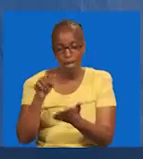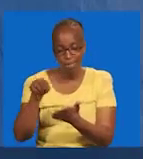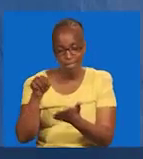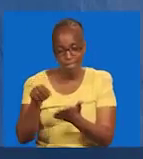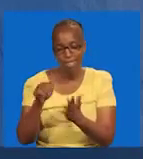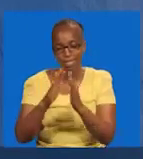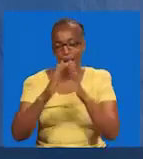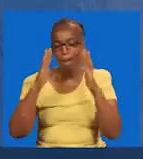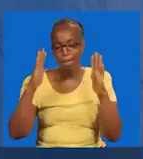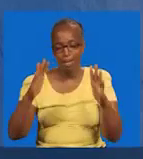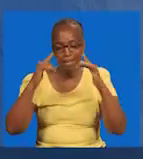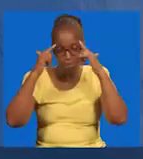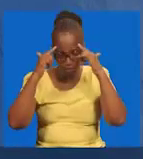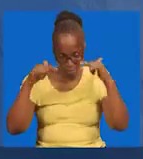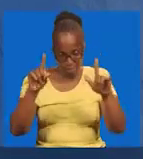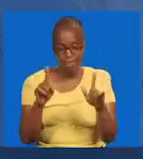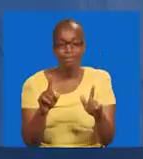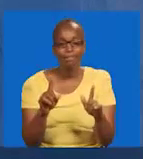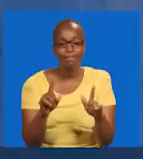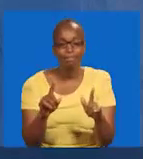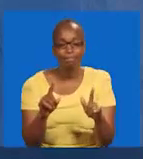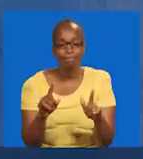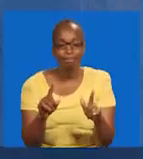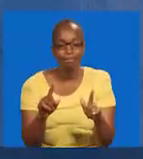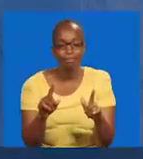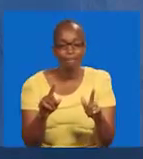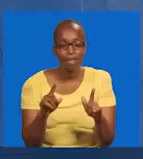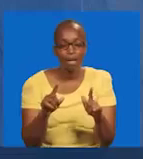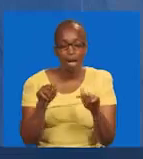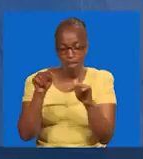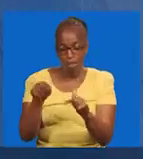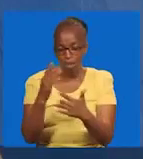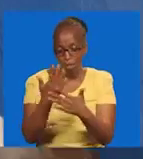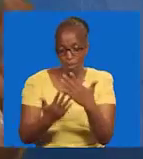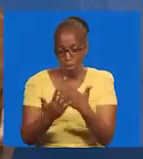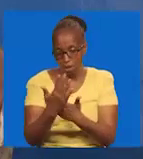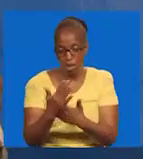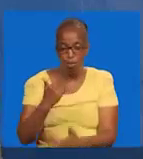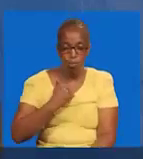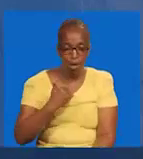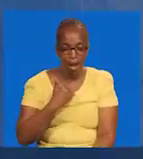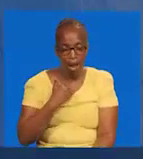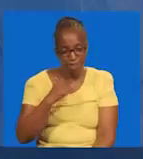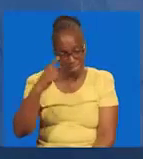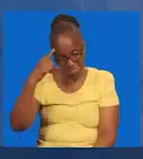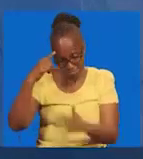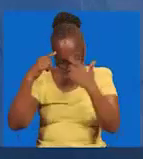ni ushindi mkumu. Asubuia leo, mtanzamaji, tuna ushindi.